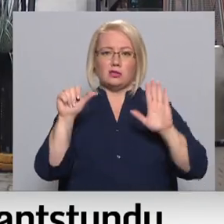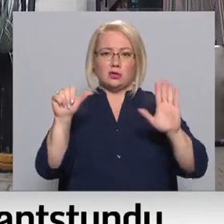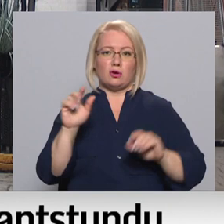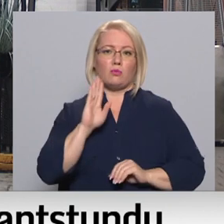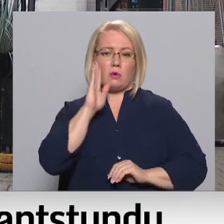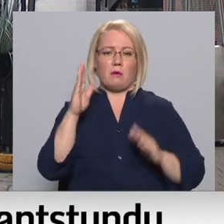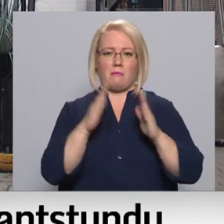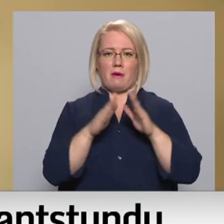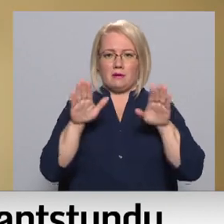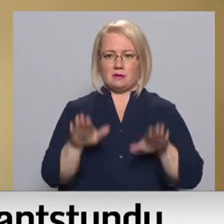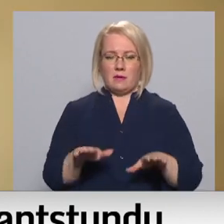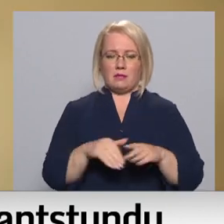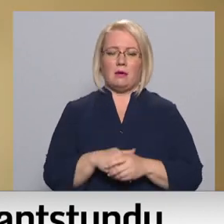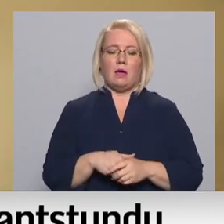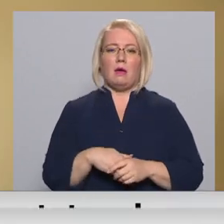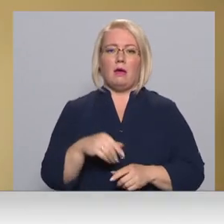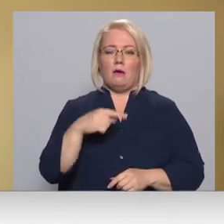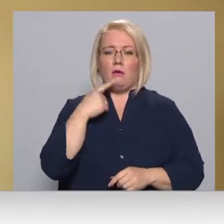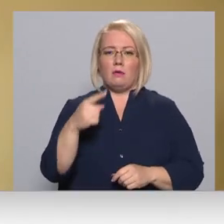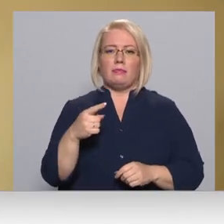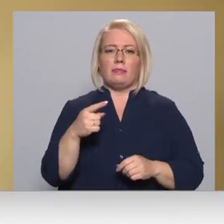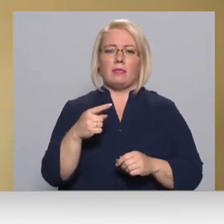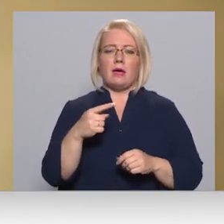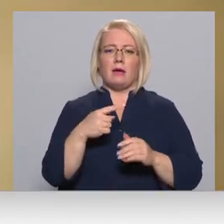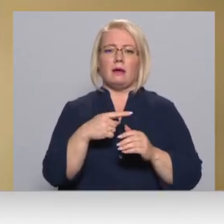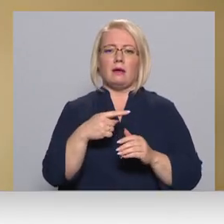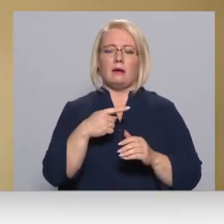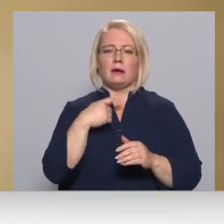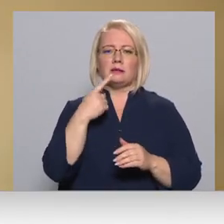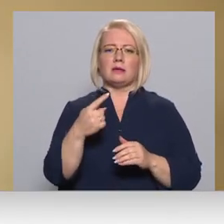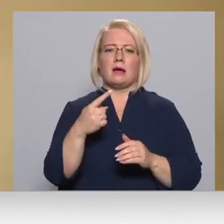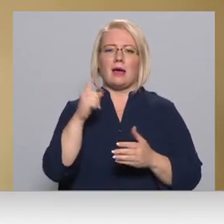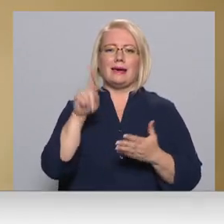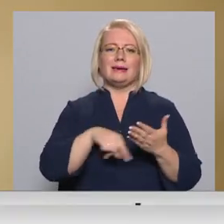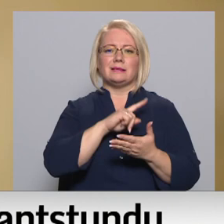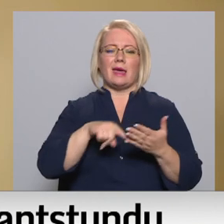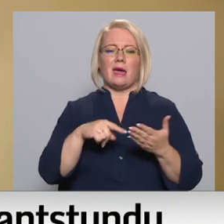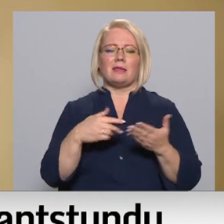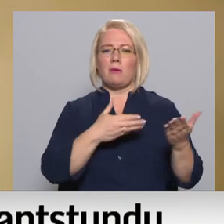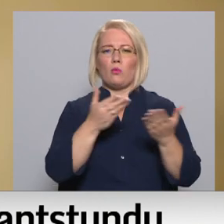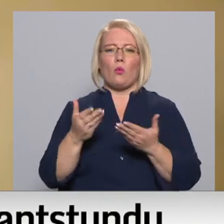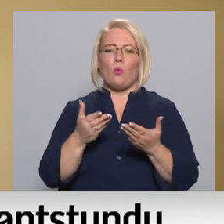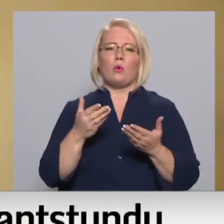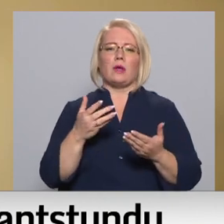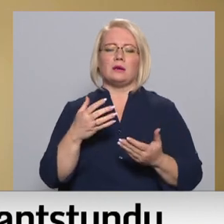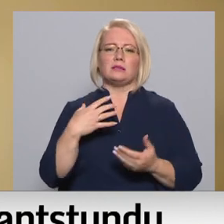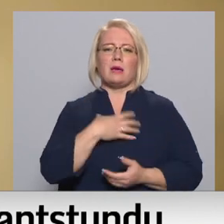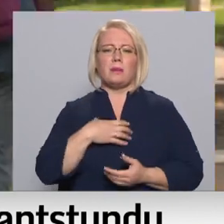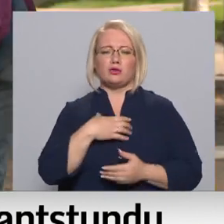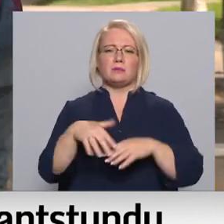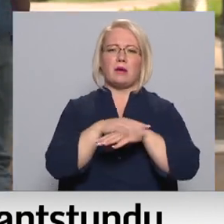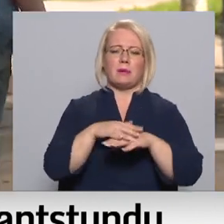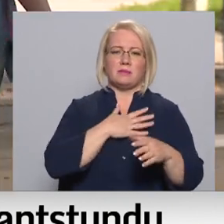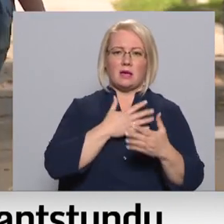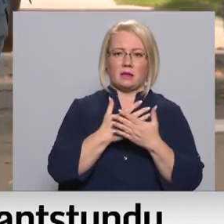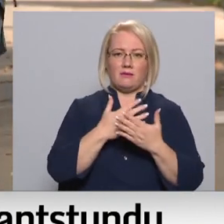mājas sēda. Būtībā izslēgtie, kuras absolūti nepieciešamas sabiedrības aktivitātes.